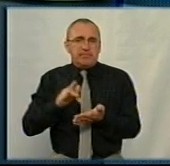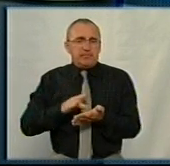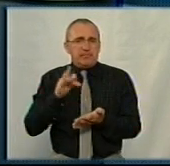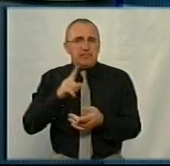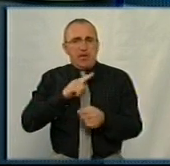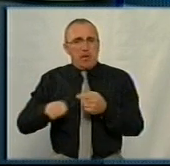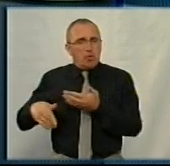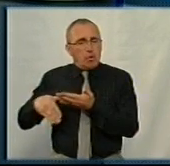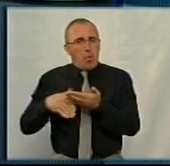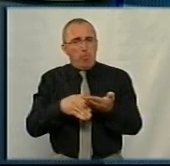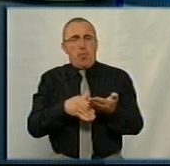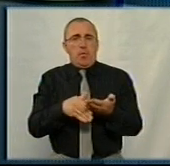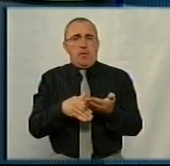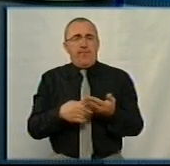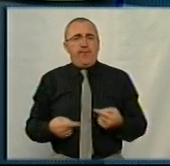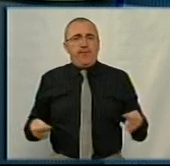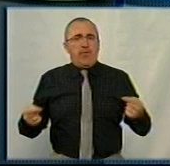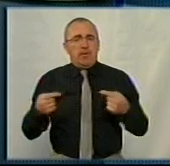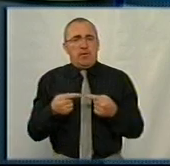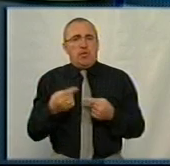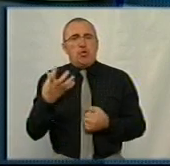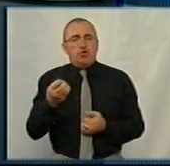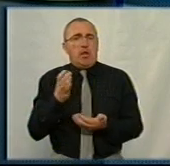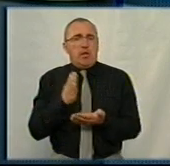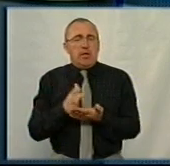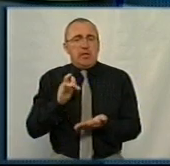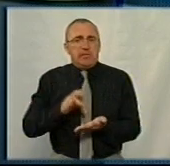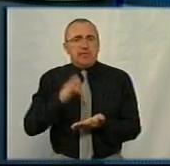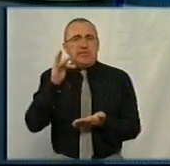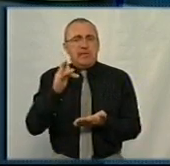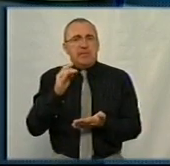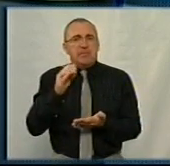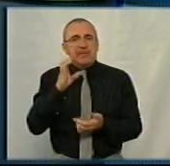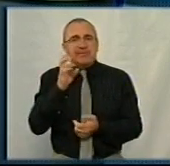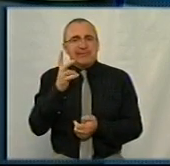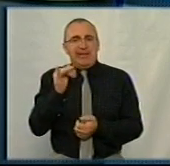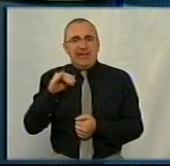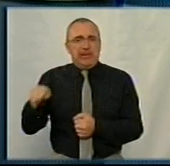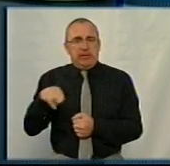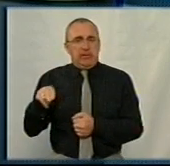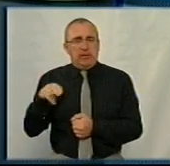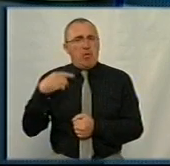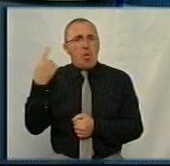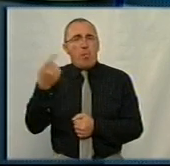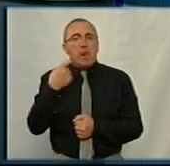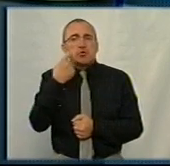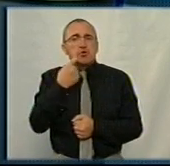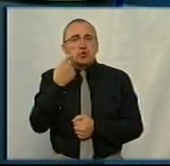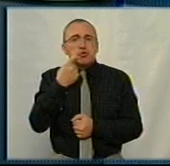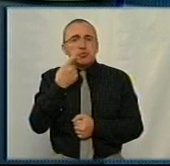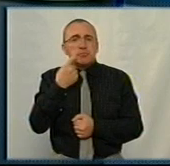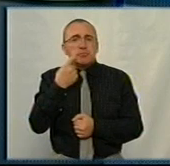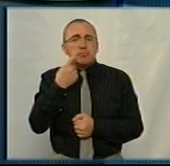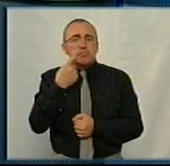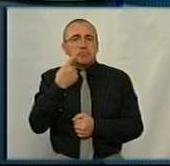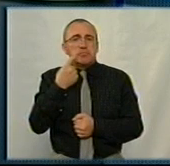-медичної допомоги, і, відповідно, ще є Центр СНІДу. Обласна стоматологічна лікарня. Саме